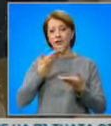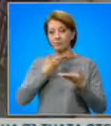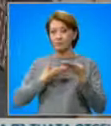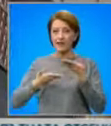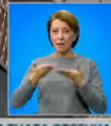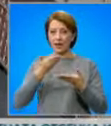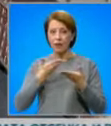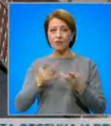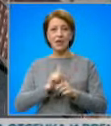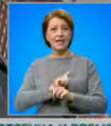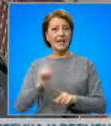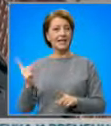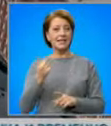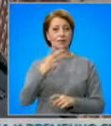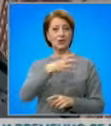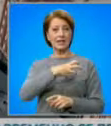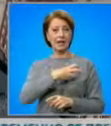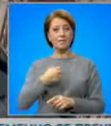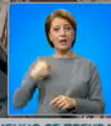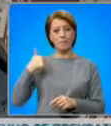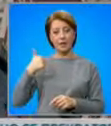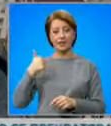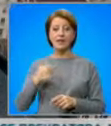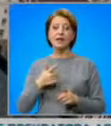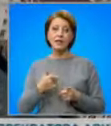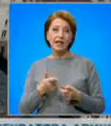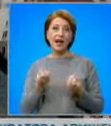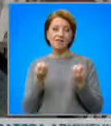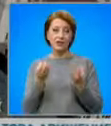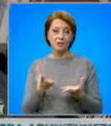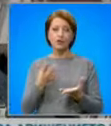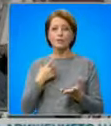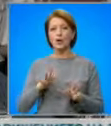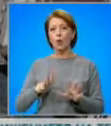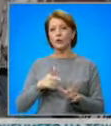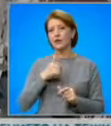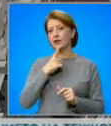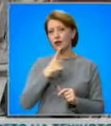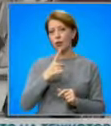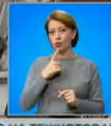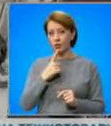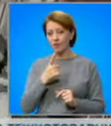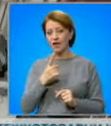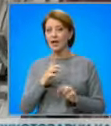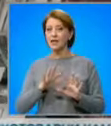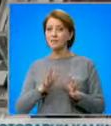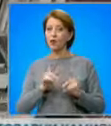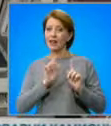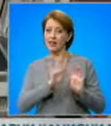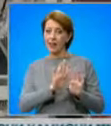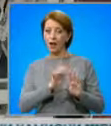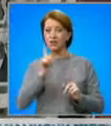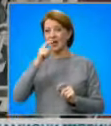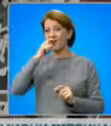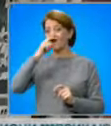само с ГЕРБ и ДПС, Петков не изключи и тази възможност, но при определени условия, защото според него били важни не